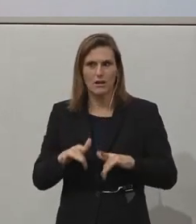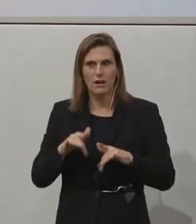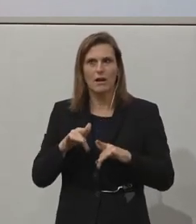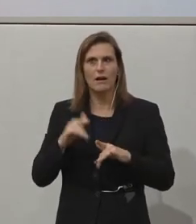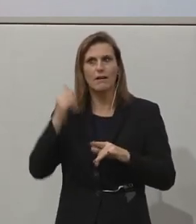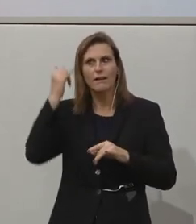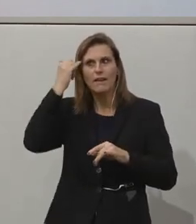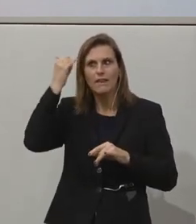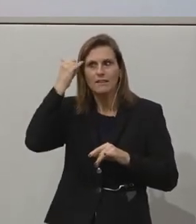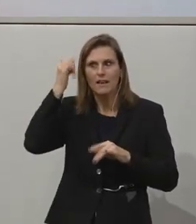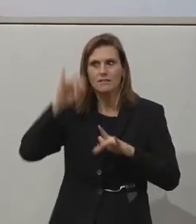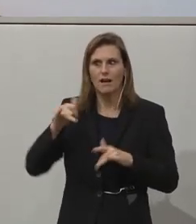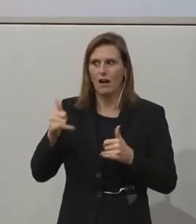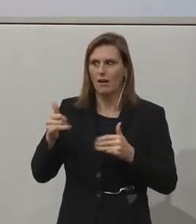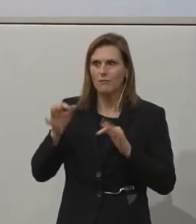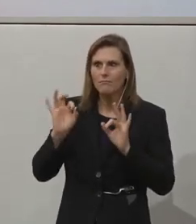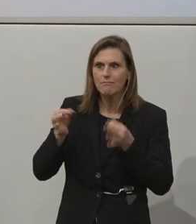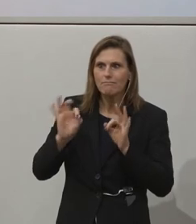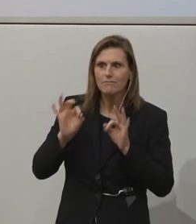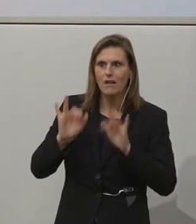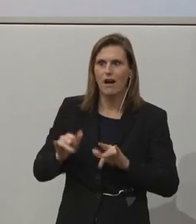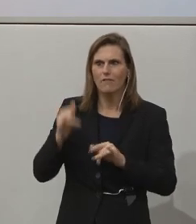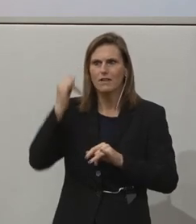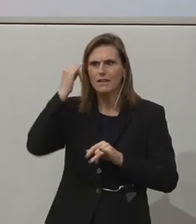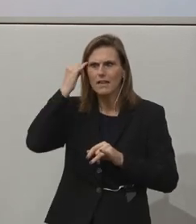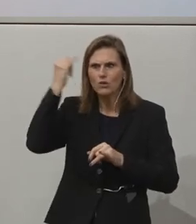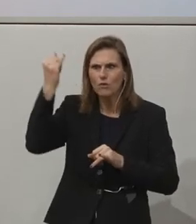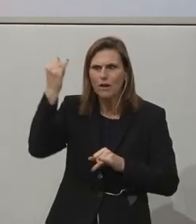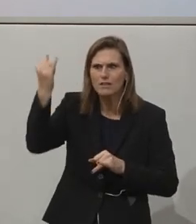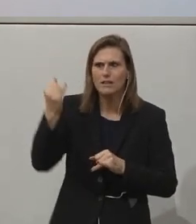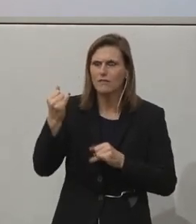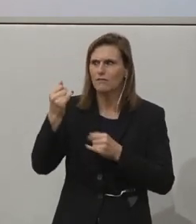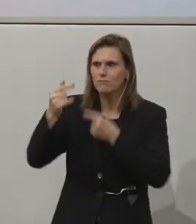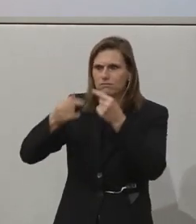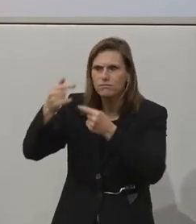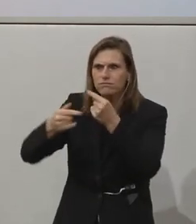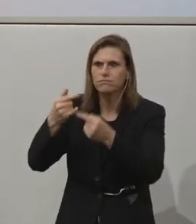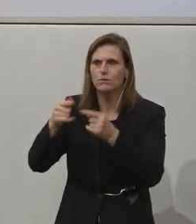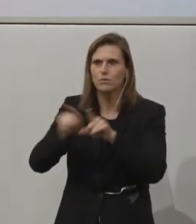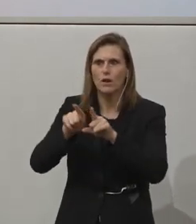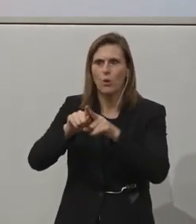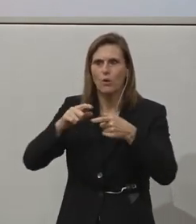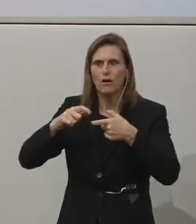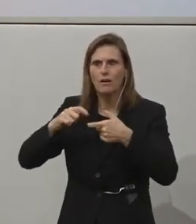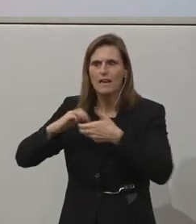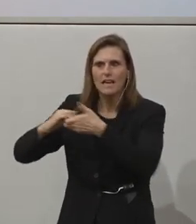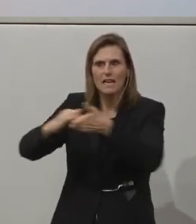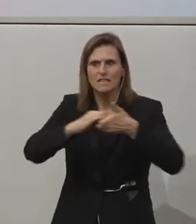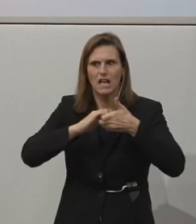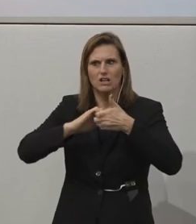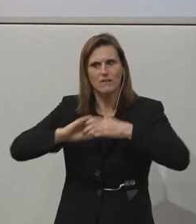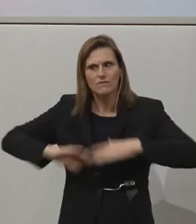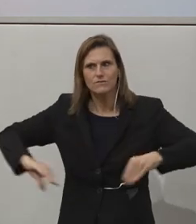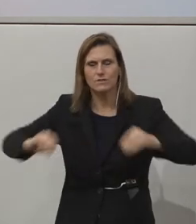Ideen haben, die innovativ sind und die an eine gemeinsame Gesellschaft von allen glauben